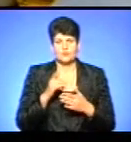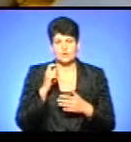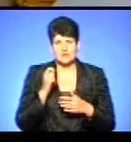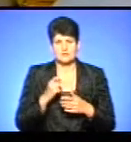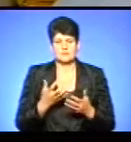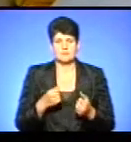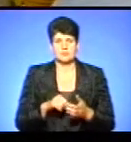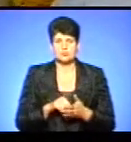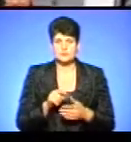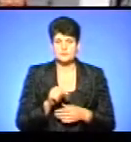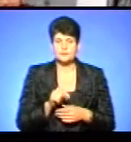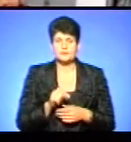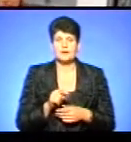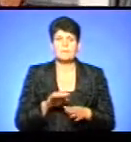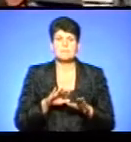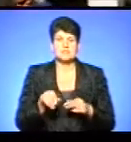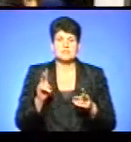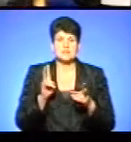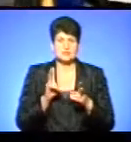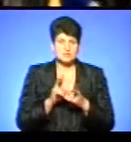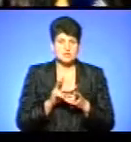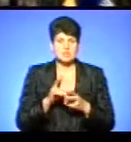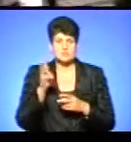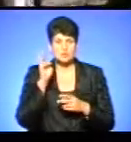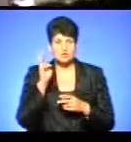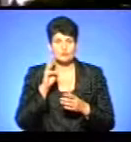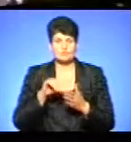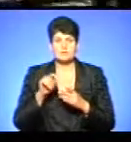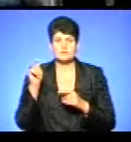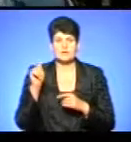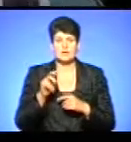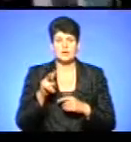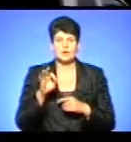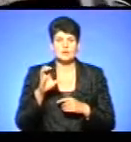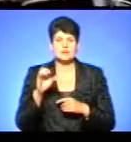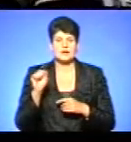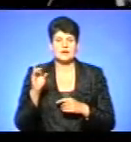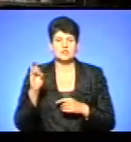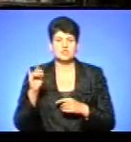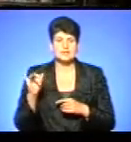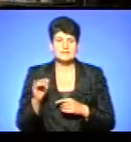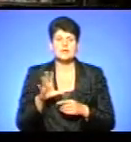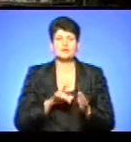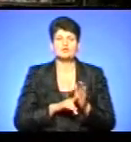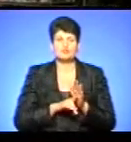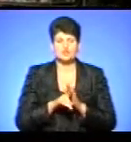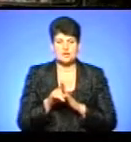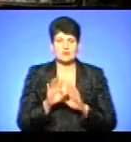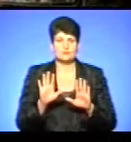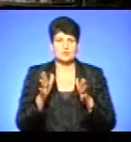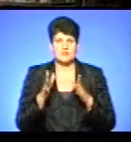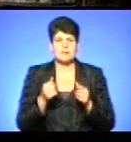Після зустрічі з послом України у Сполучених Штатах Америки, учасники прибули у Лос-Анджелес, де й розпочали велопробіг біля пам'ятника жертвам